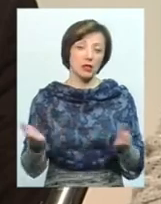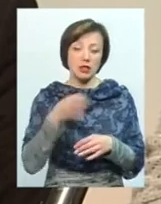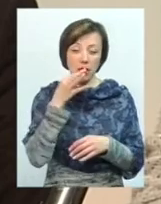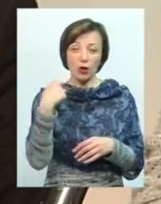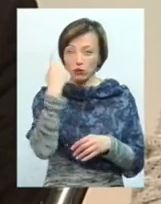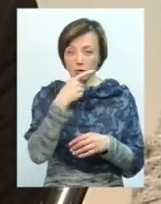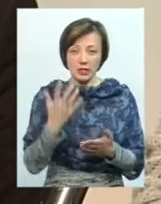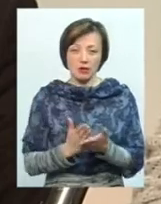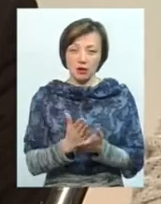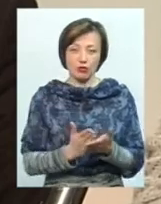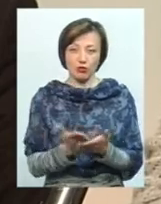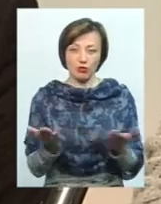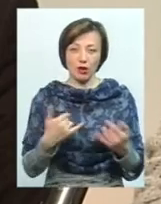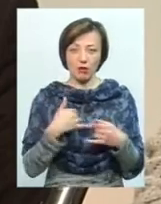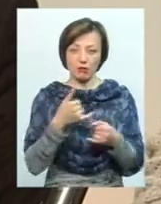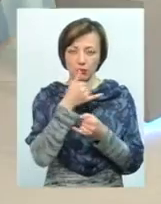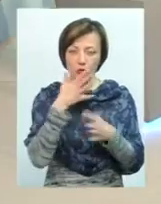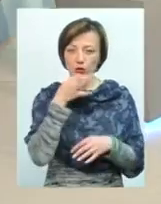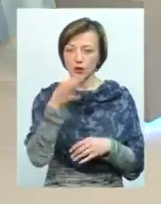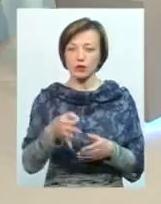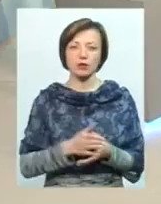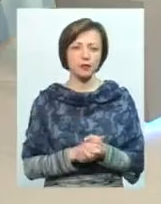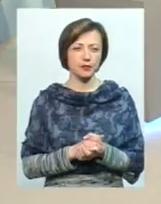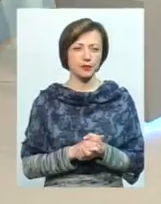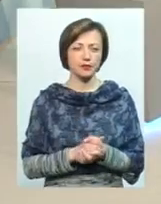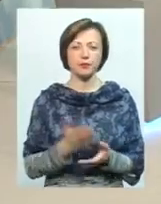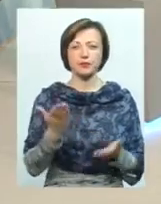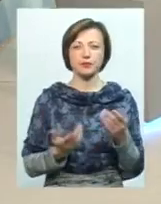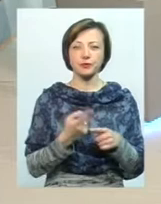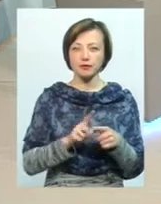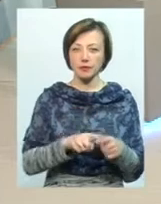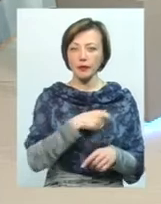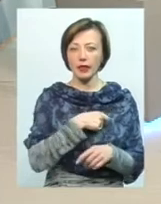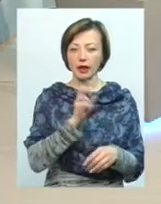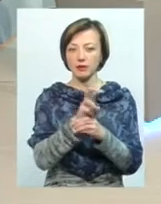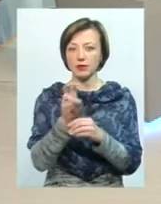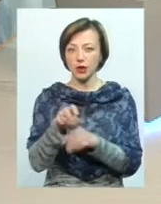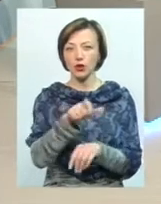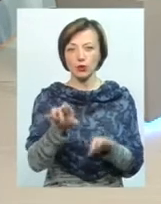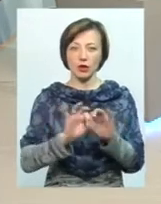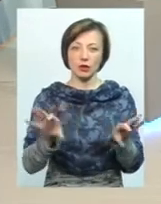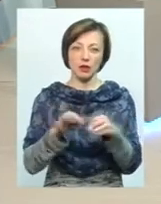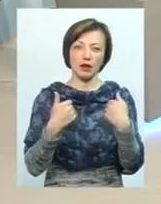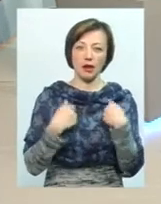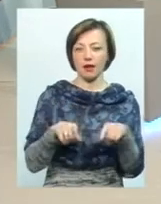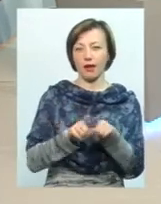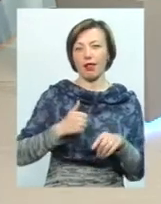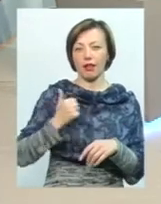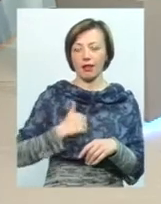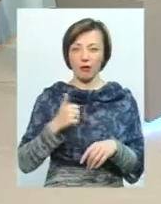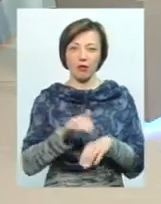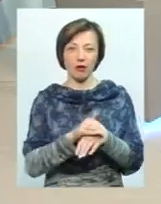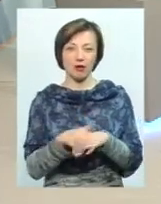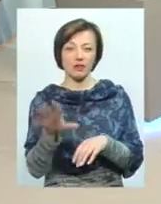це його особиста заслуга, ну, я би тут так не сказала. Ну, якщо цей депутат буде ходити поміж людей, розповідати, що я такий молодець, тоді,